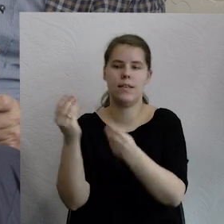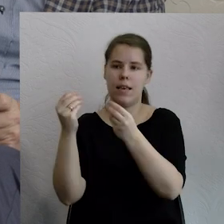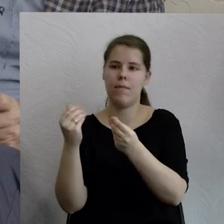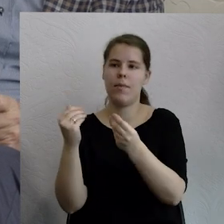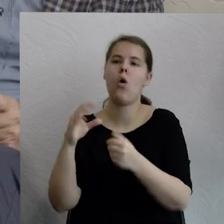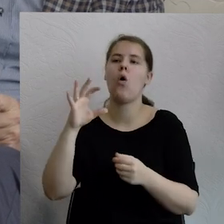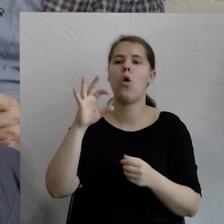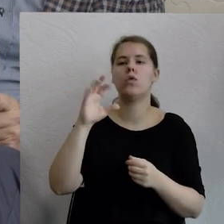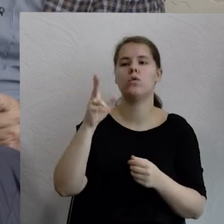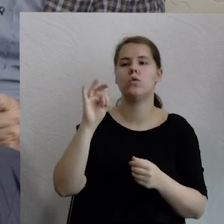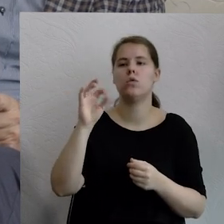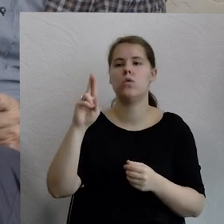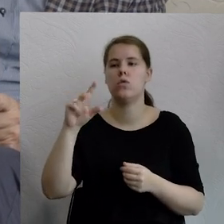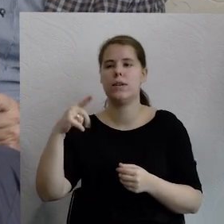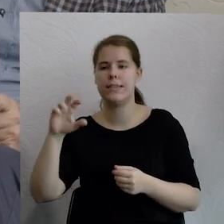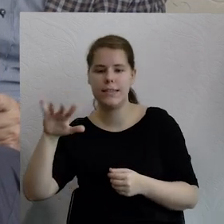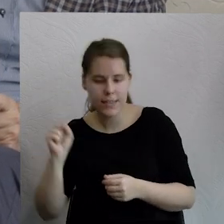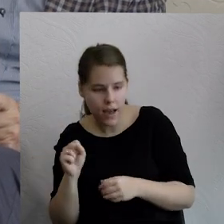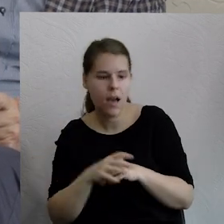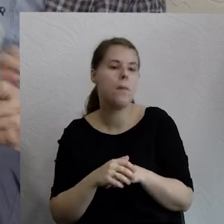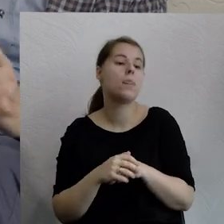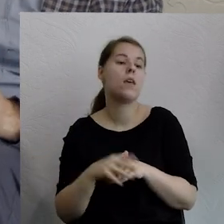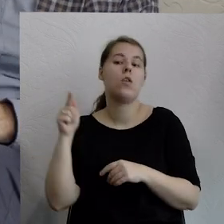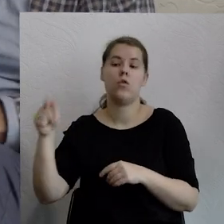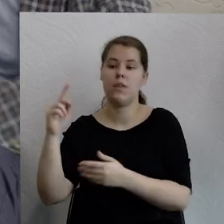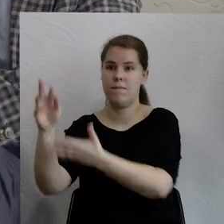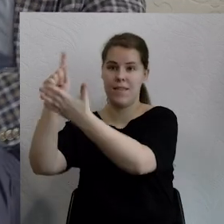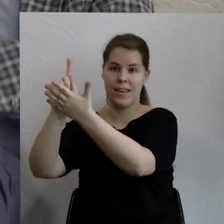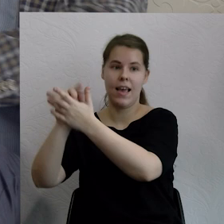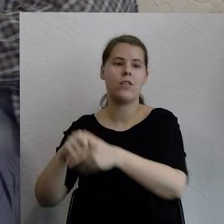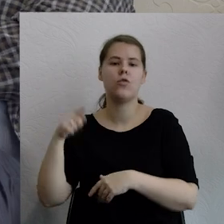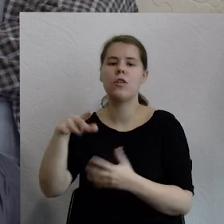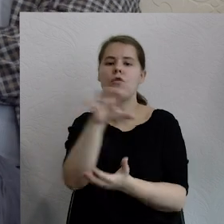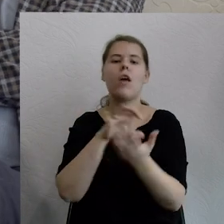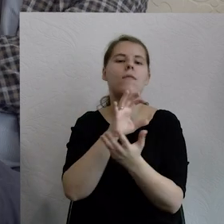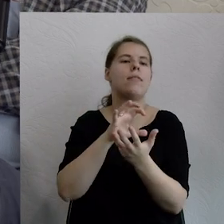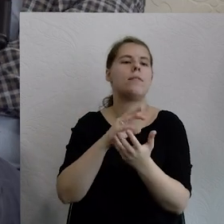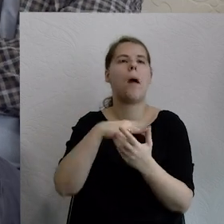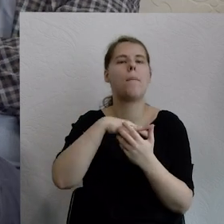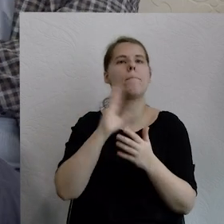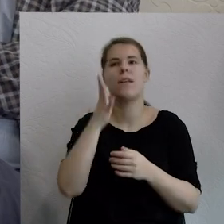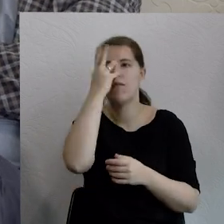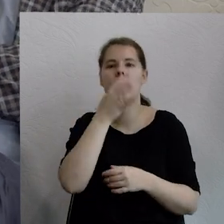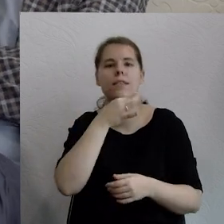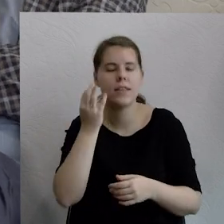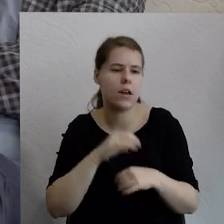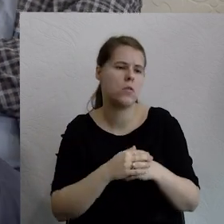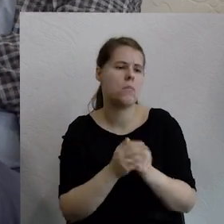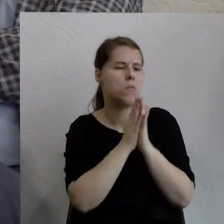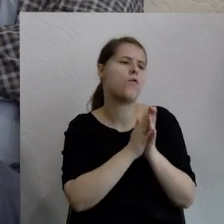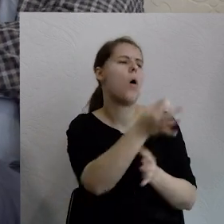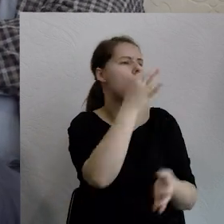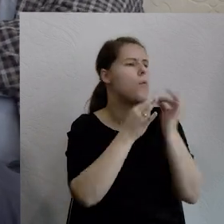jak to się przekłada na Twój, nie wiem, dzień albo, nie wiem, Twój kawałek przestrzeni, żebyśmy mogli to lepiej zrozumieć po prostu.